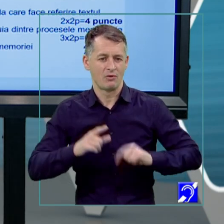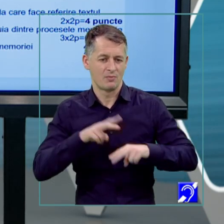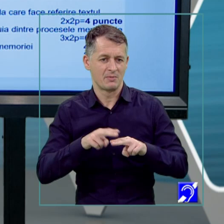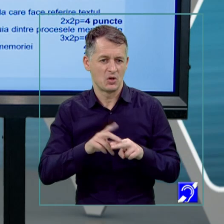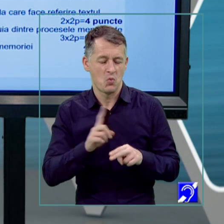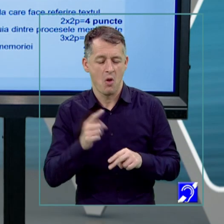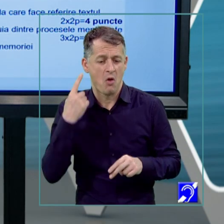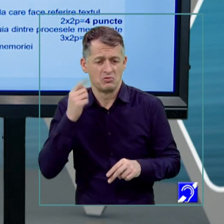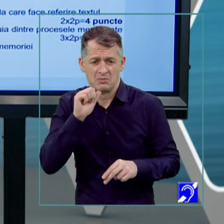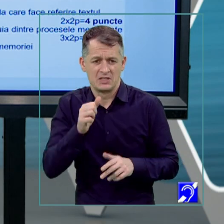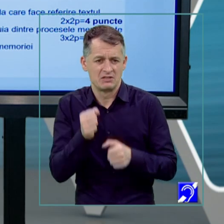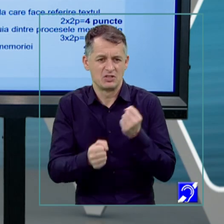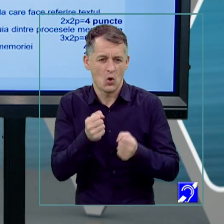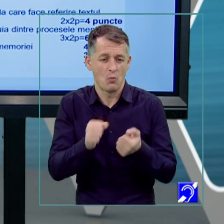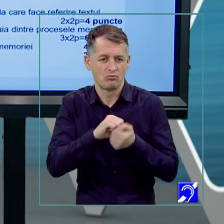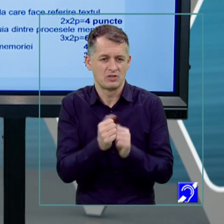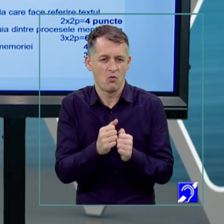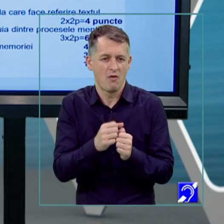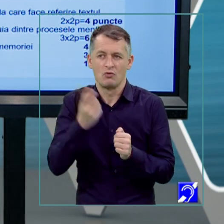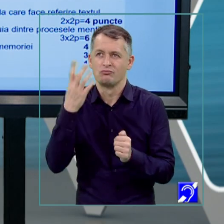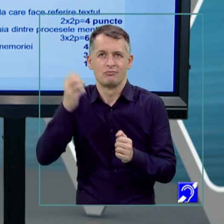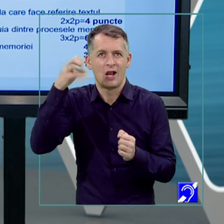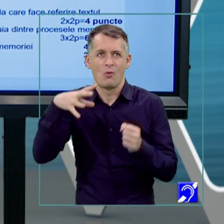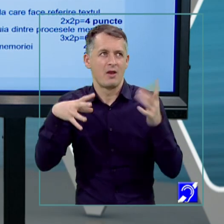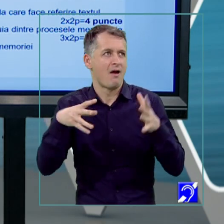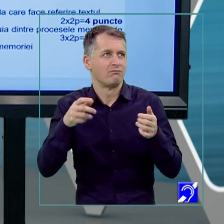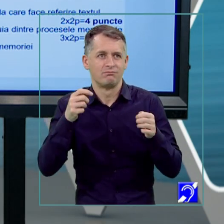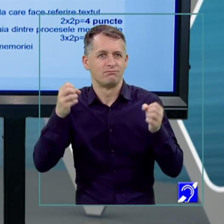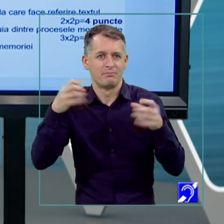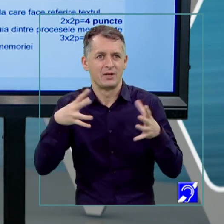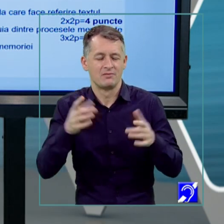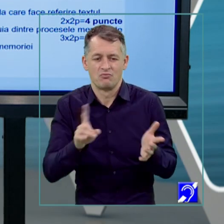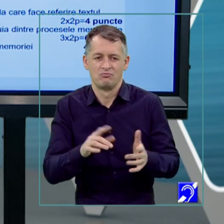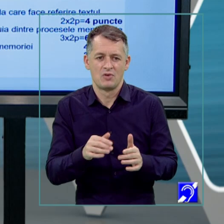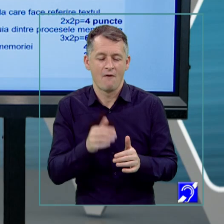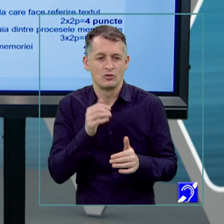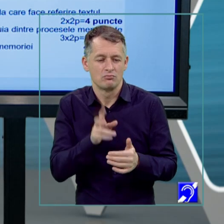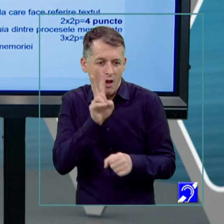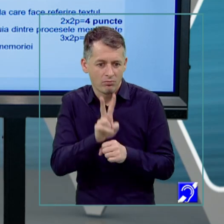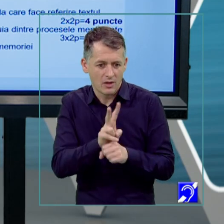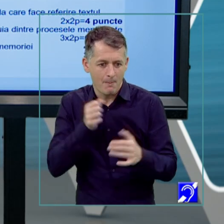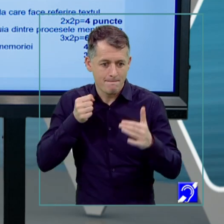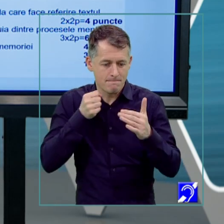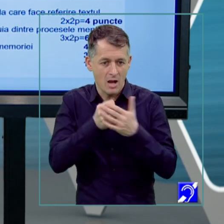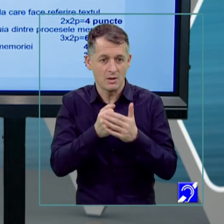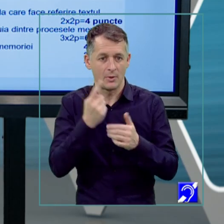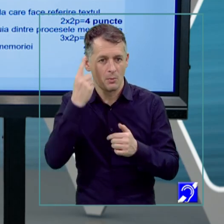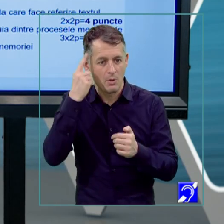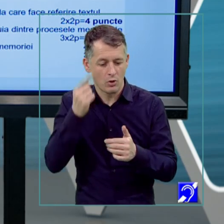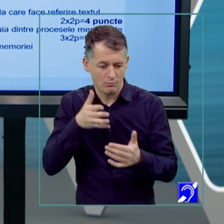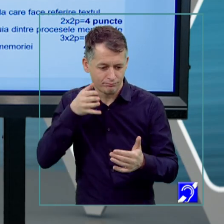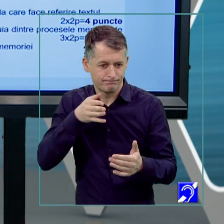zgomot în clasă, nici faptul că eu știu se mai întâmpla altceva afară. concentrarea lui la maximă pentru că memoria sa era